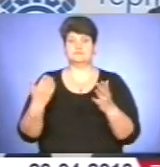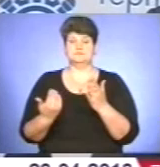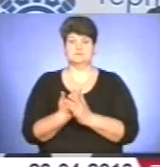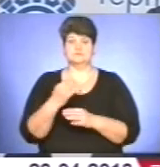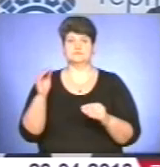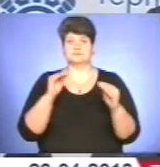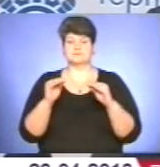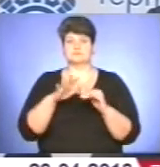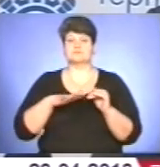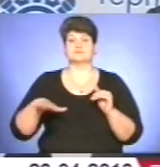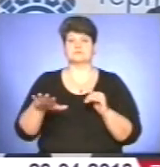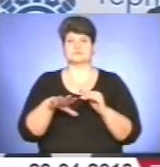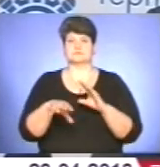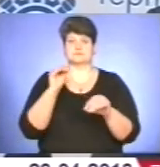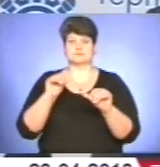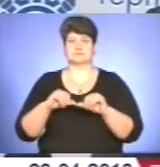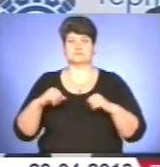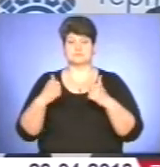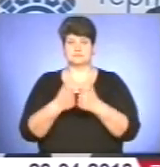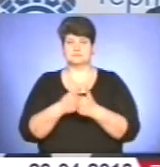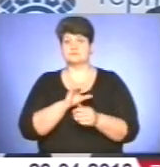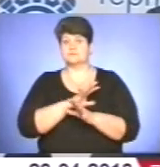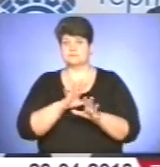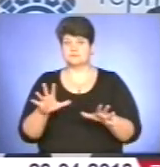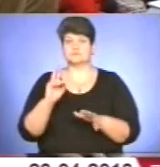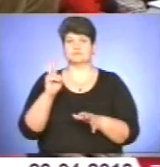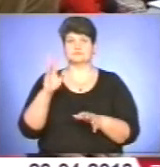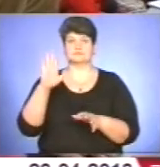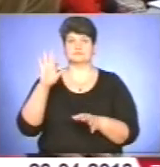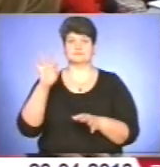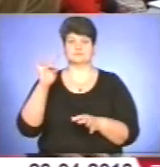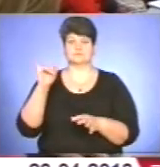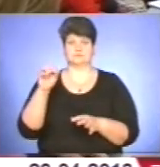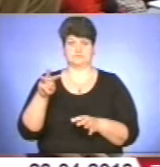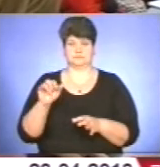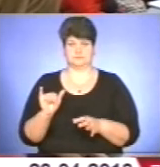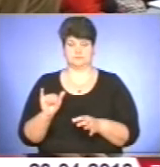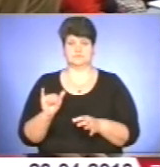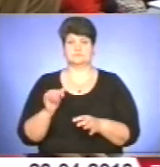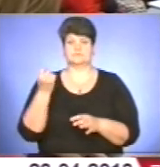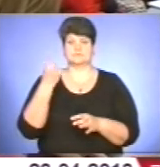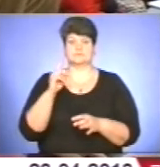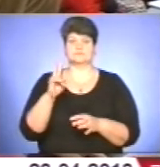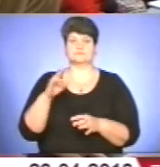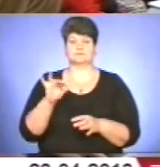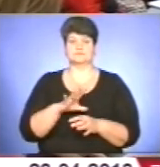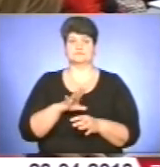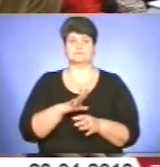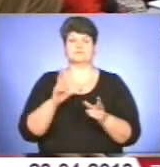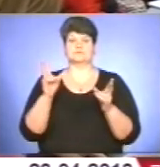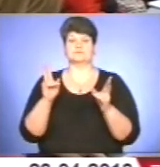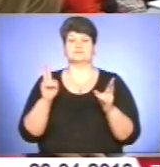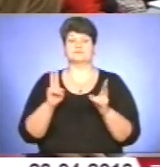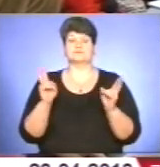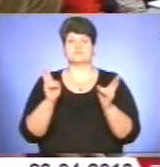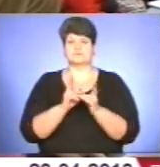територіальної виборчої комісії не було кворуму. 11 квітня відбулася зустріч із заступником голови представництва